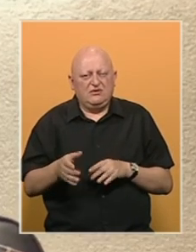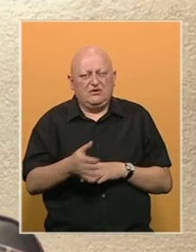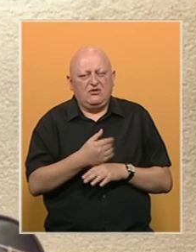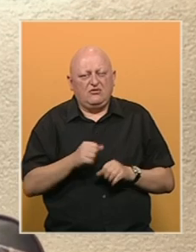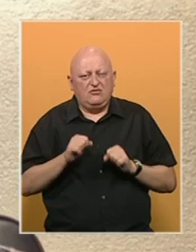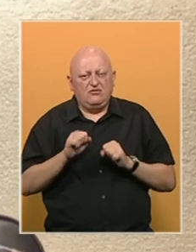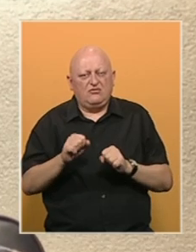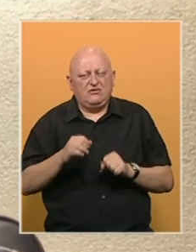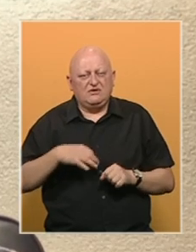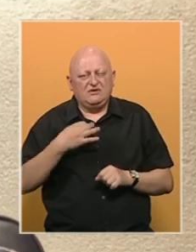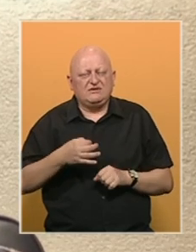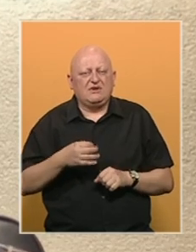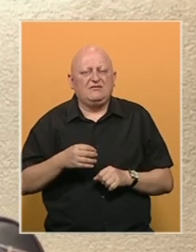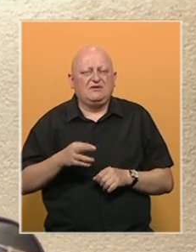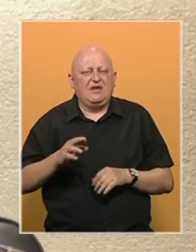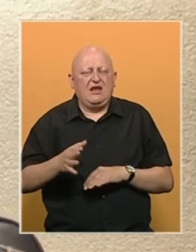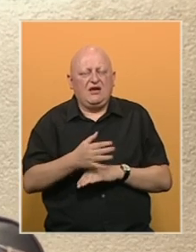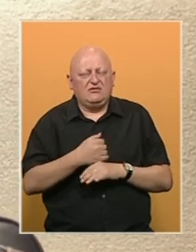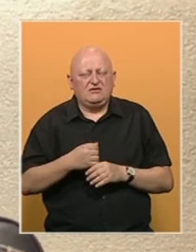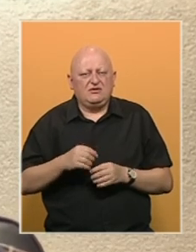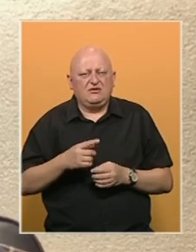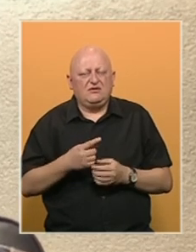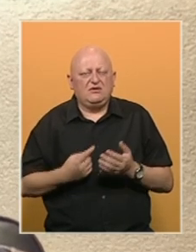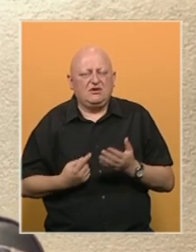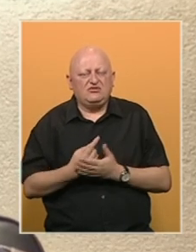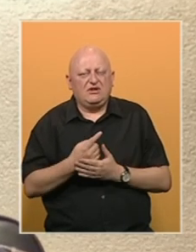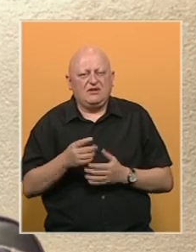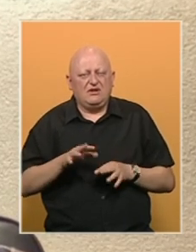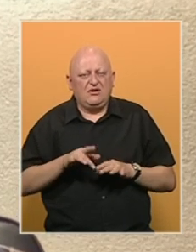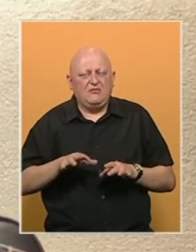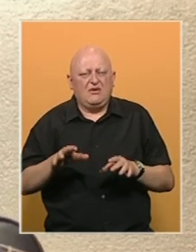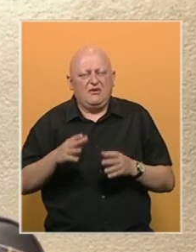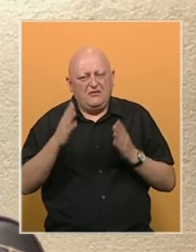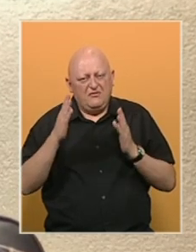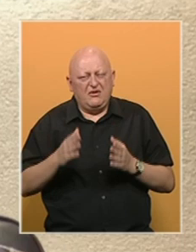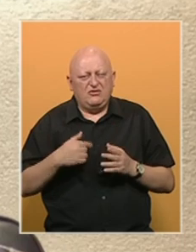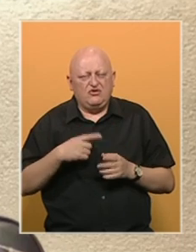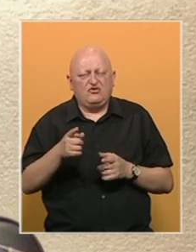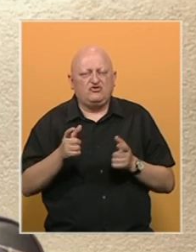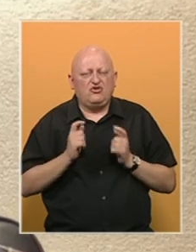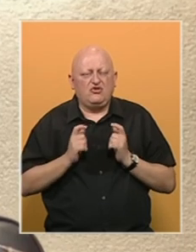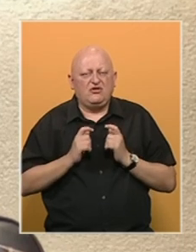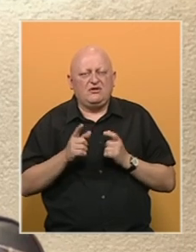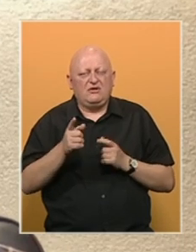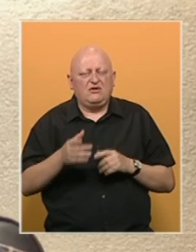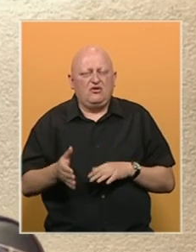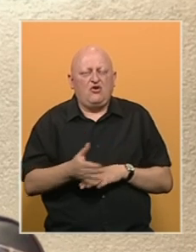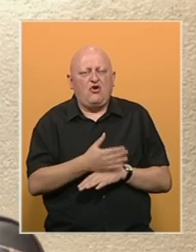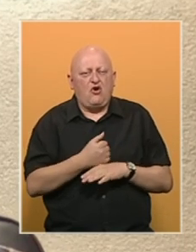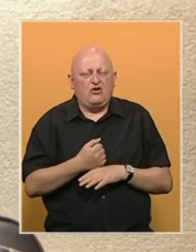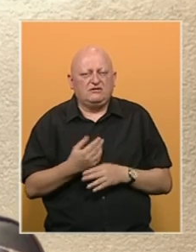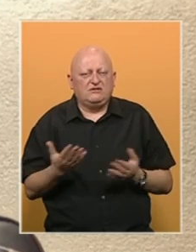suzbijanje zdravstvenih ekonomskih posljedica COVID-19 pandemije, međutim vjerovatnije i to se očekuje da se ista koristiti